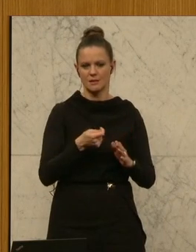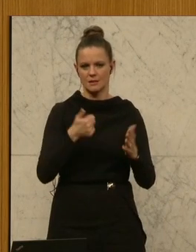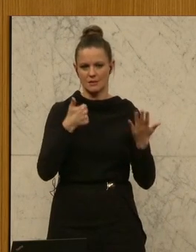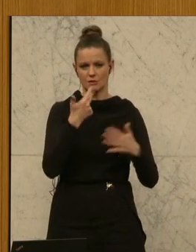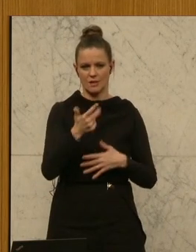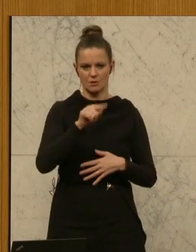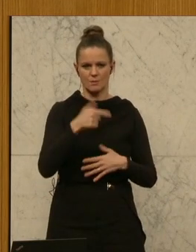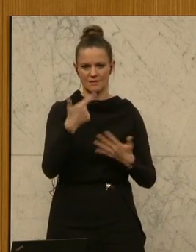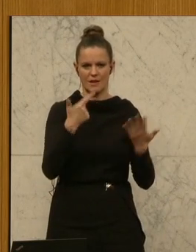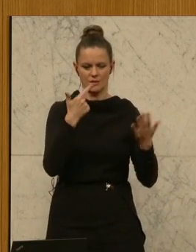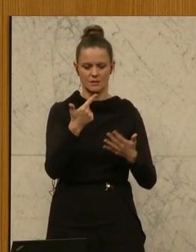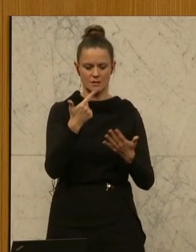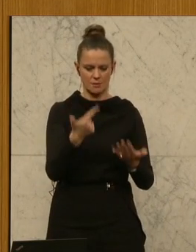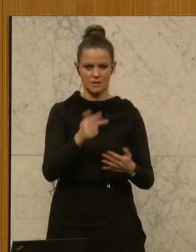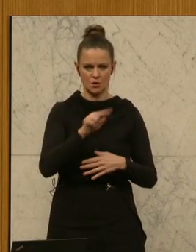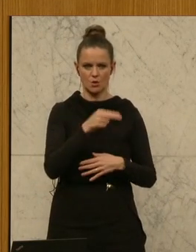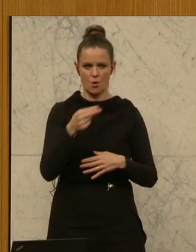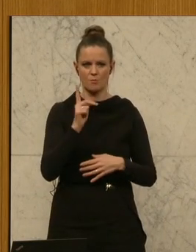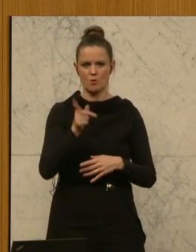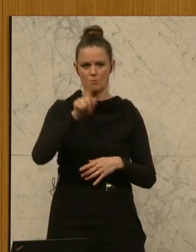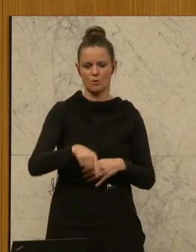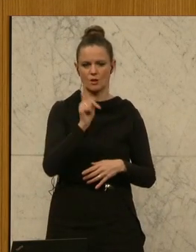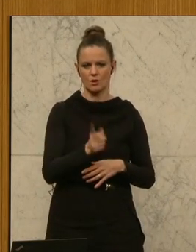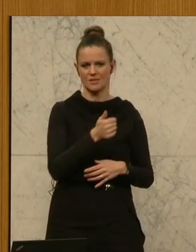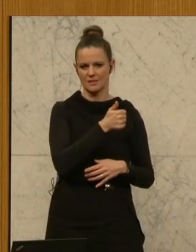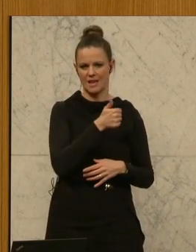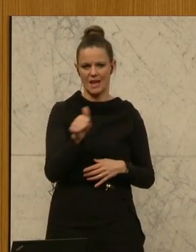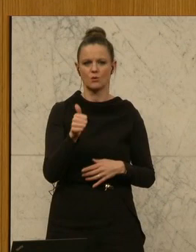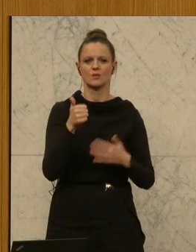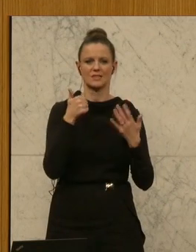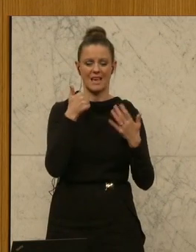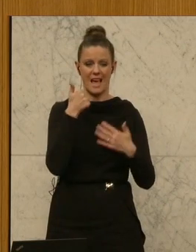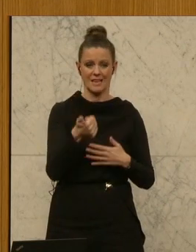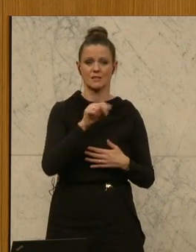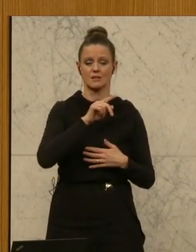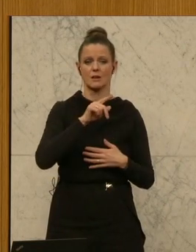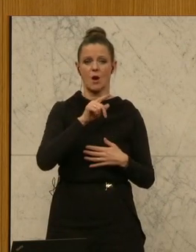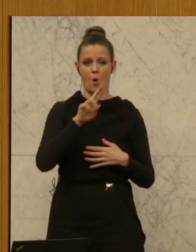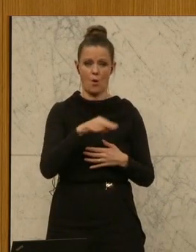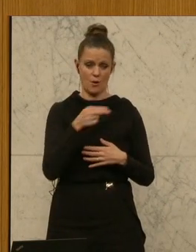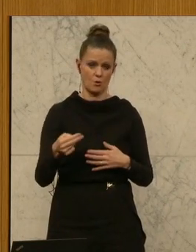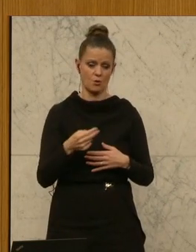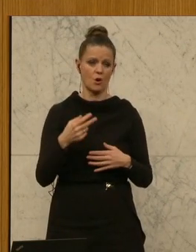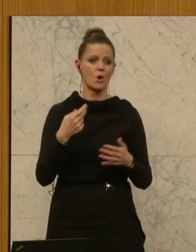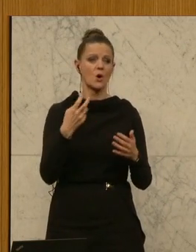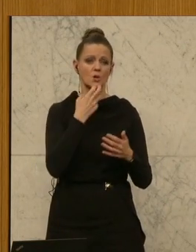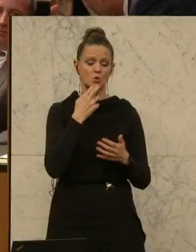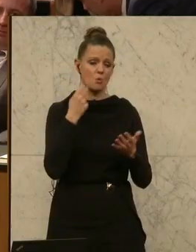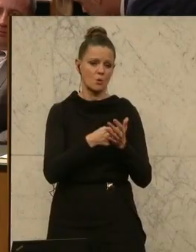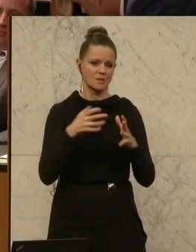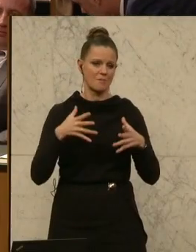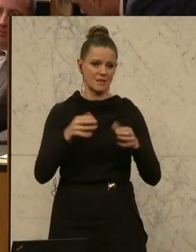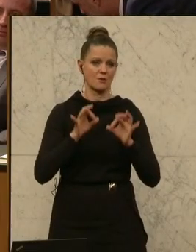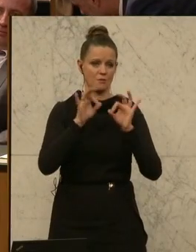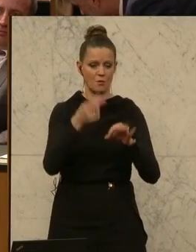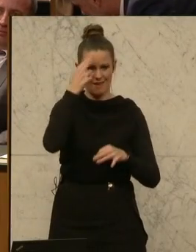Euro, aufs Monat aufgerechnet 1.101,6 Euro. Die Stromkostenbremse der Regierung hilft Herrn